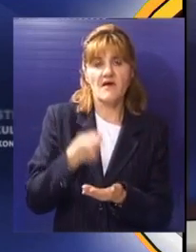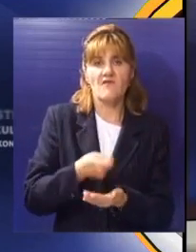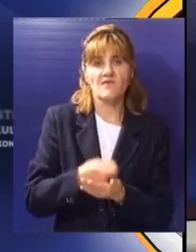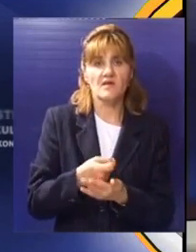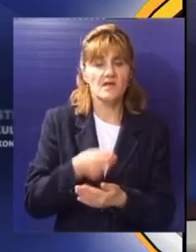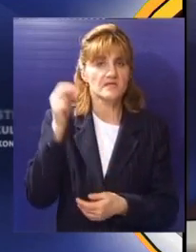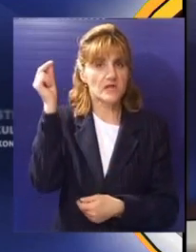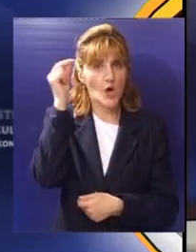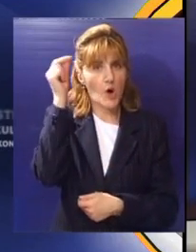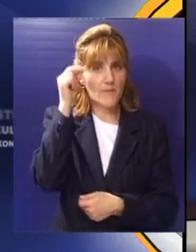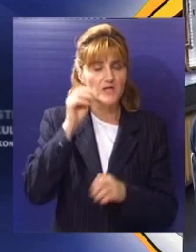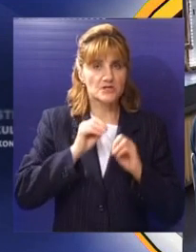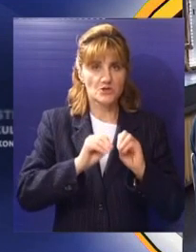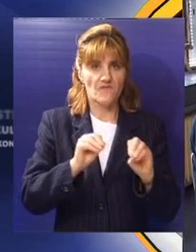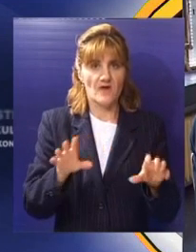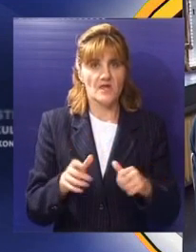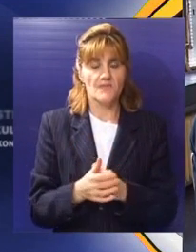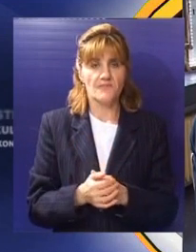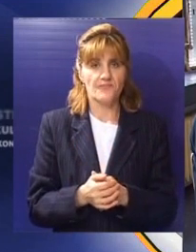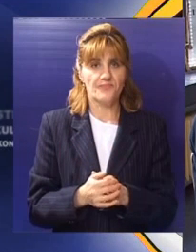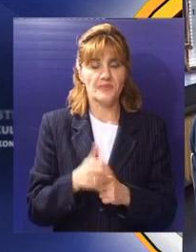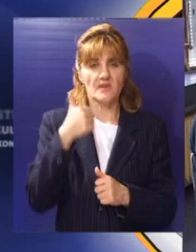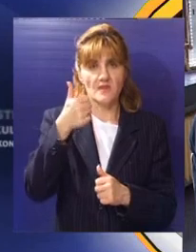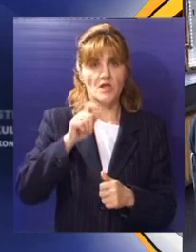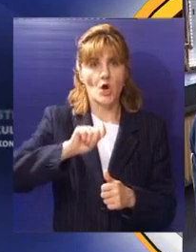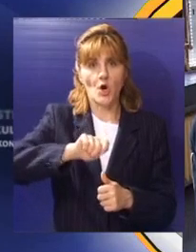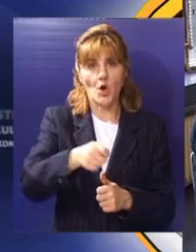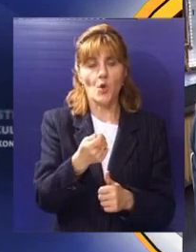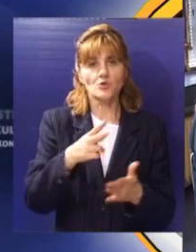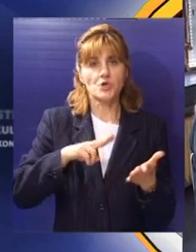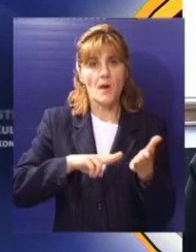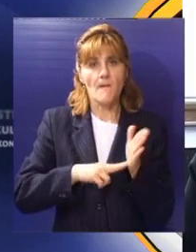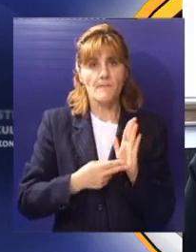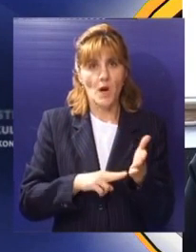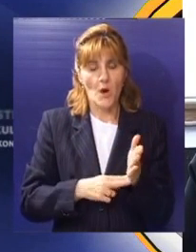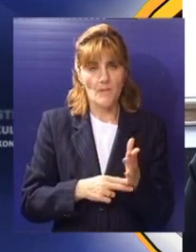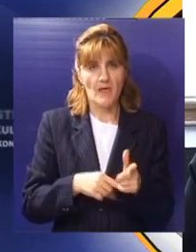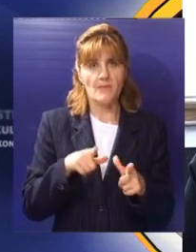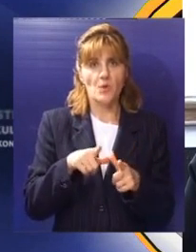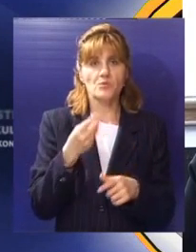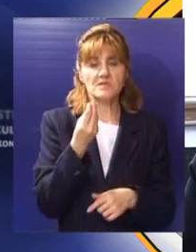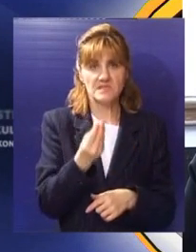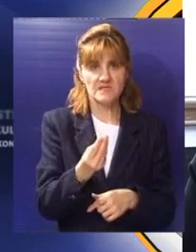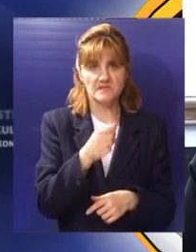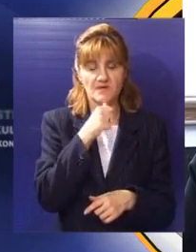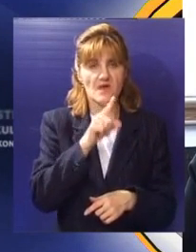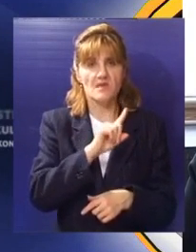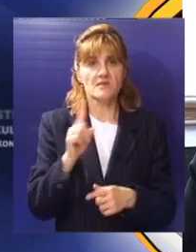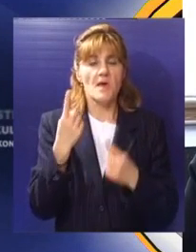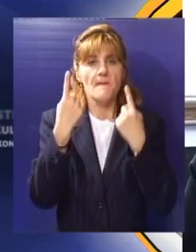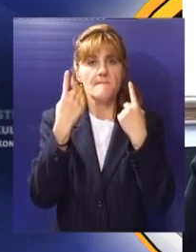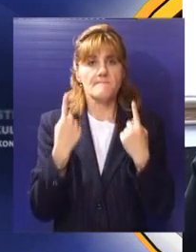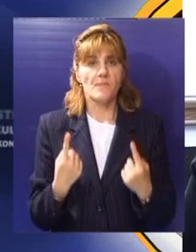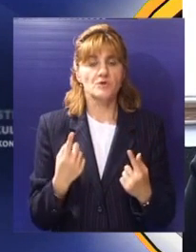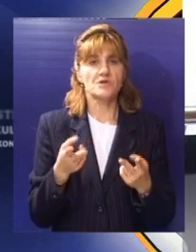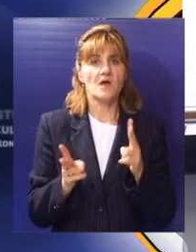finansiranje obrazovanja. Jedan od ključnih problema obrazovanja u Srbiji koje je sindikat naveo jeste nepostojanje